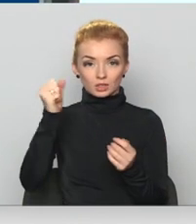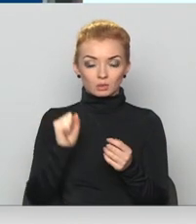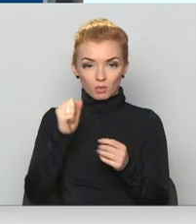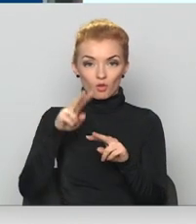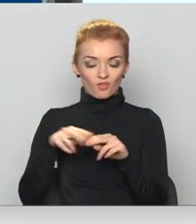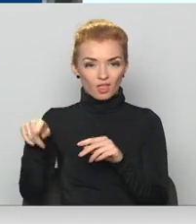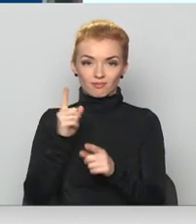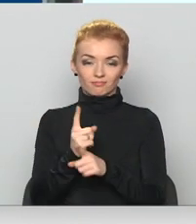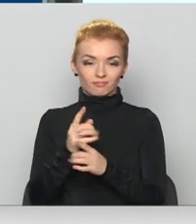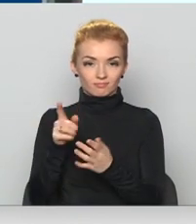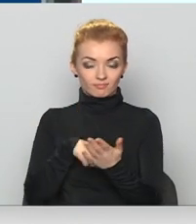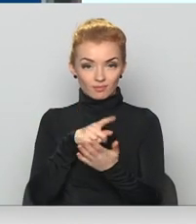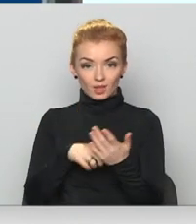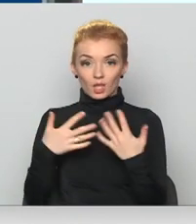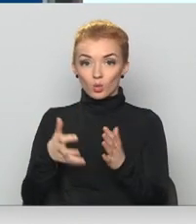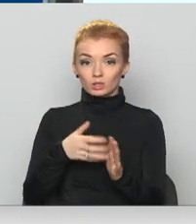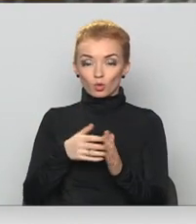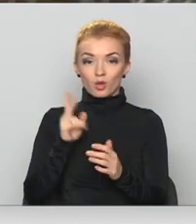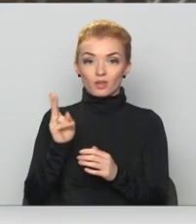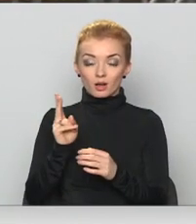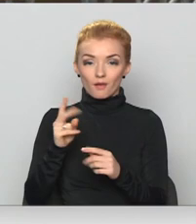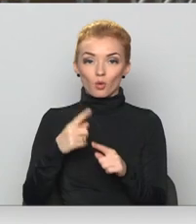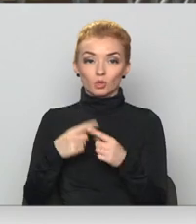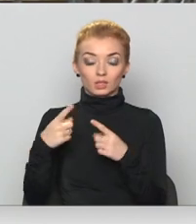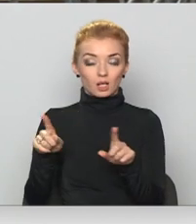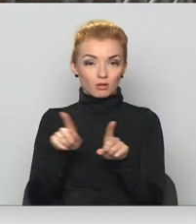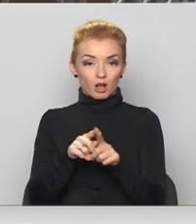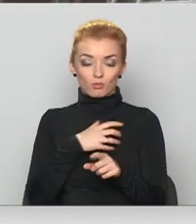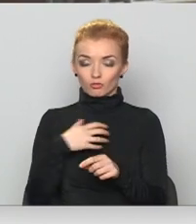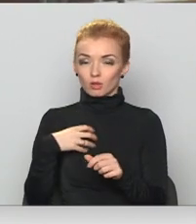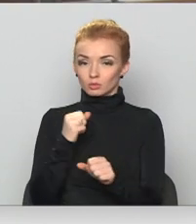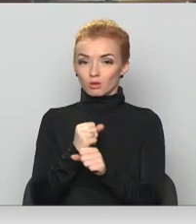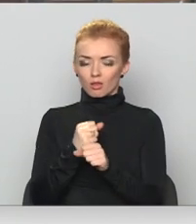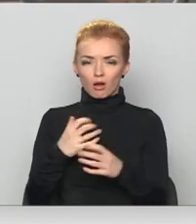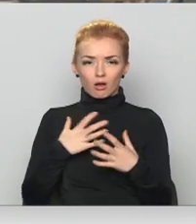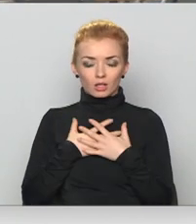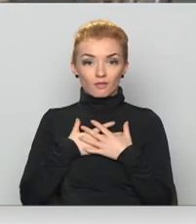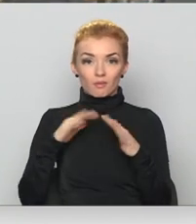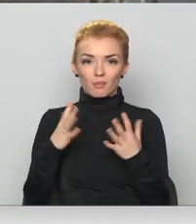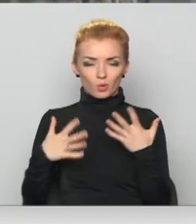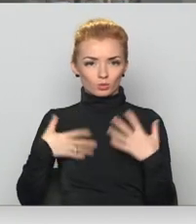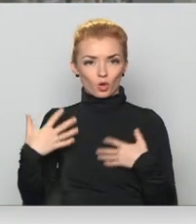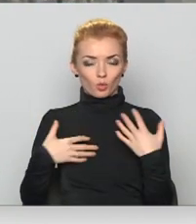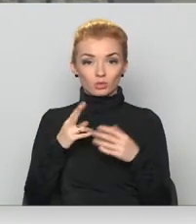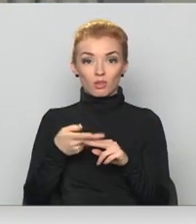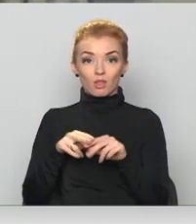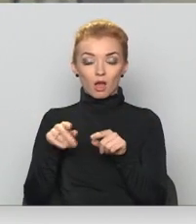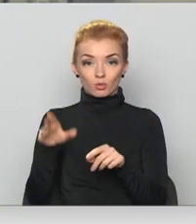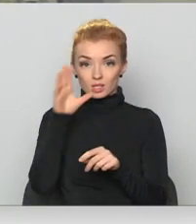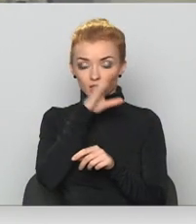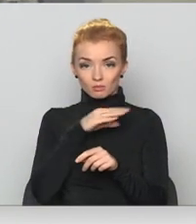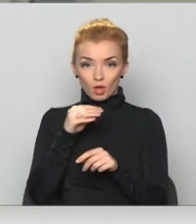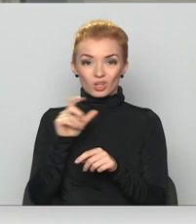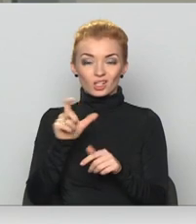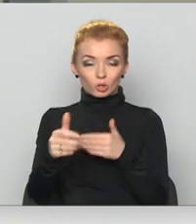To jau izmantojas ķēkavas novads un cītīgi strādā arī citas pašvaldības. Tumēr baižas mācot, ka šādi iespēja pavisam drīz